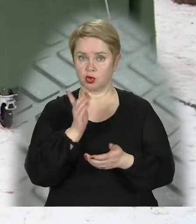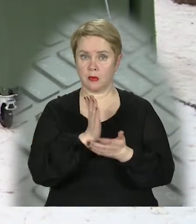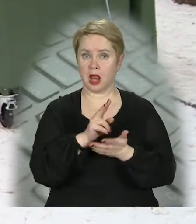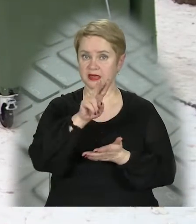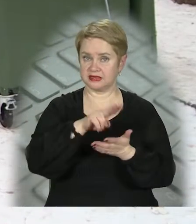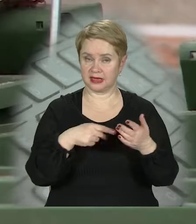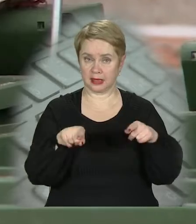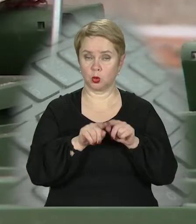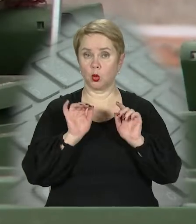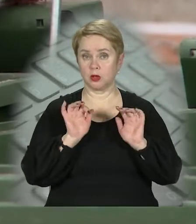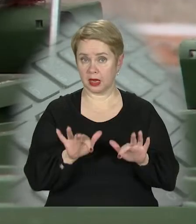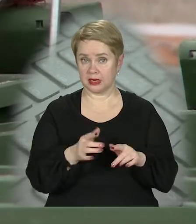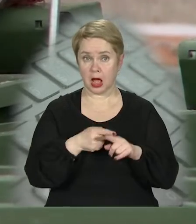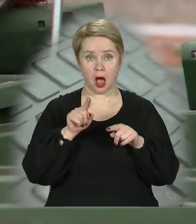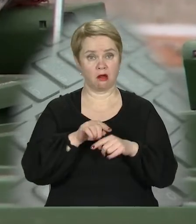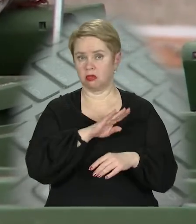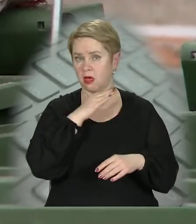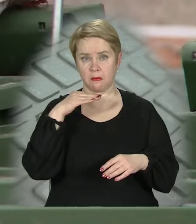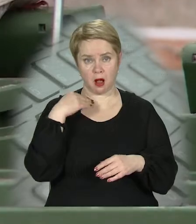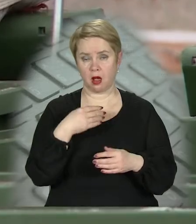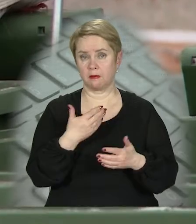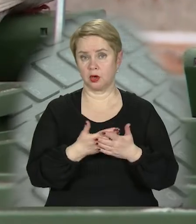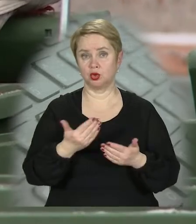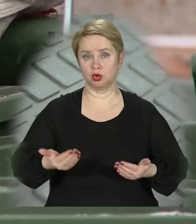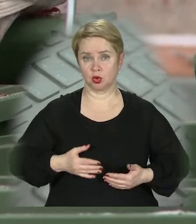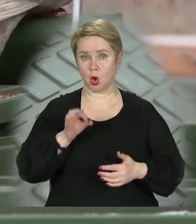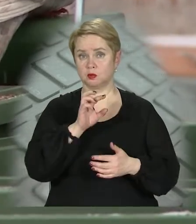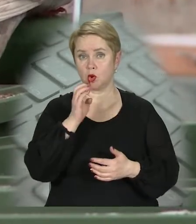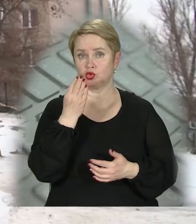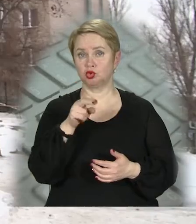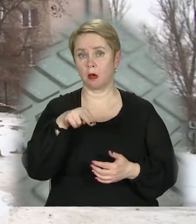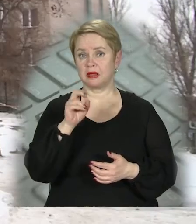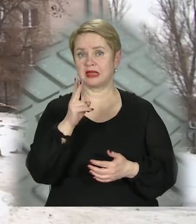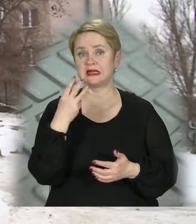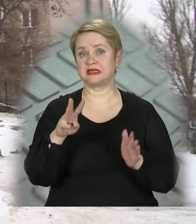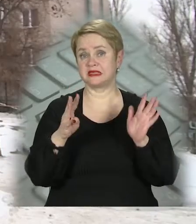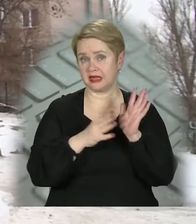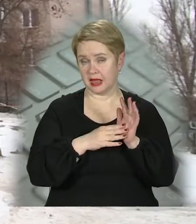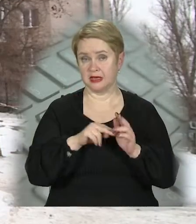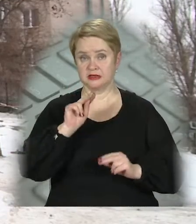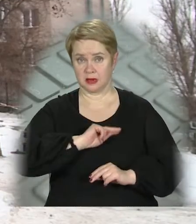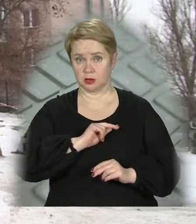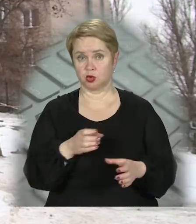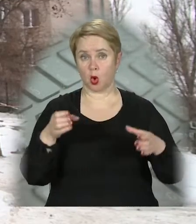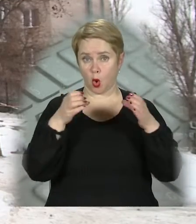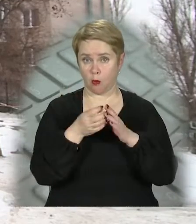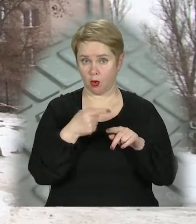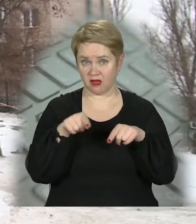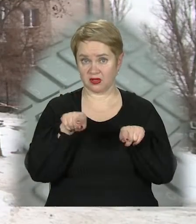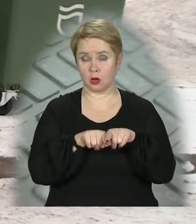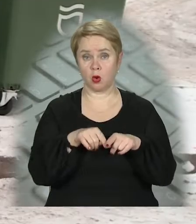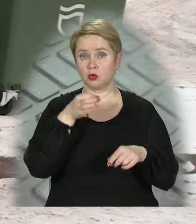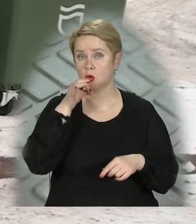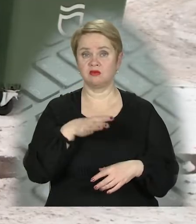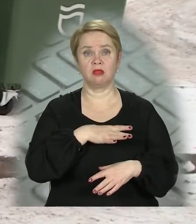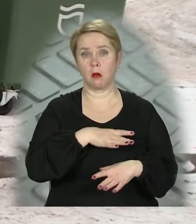мають ліцензію на таку діяльність, а їх небагато. Прикладом, жителі ОСББ на щепки на 39 співпрацювали з компанією, в якої такого